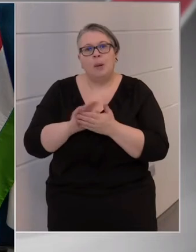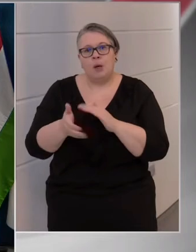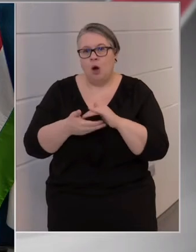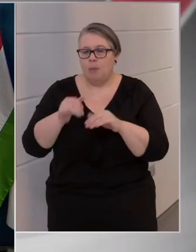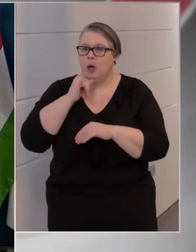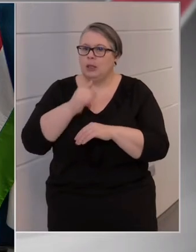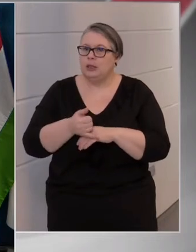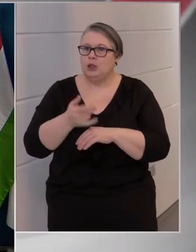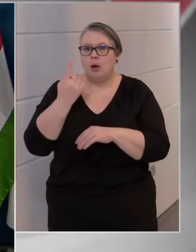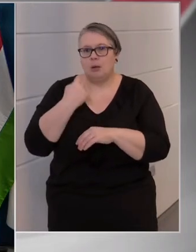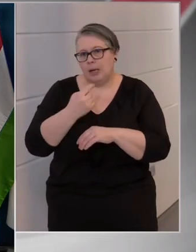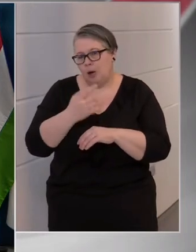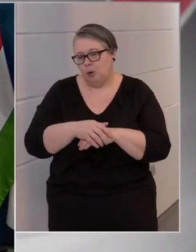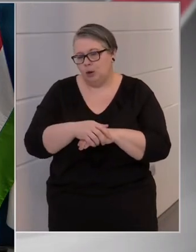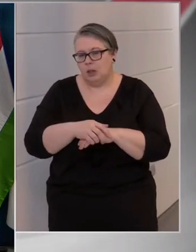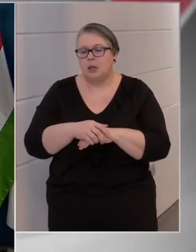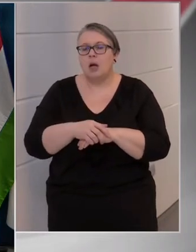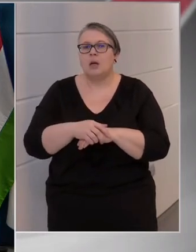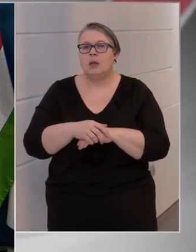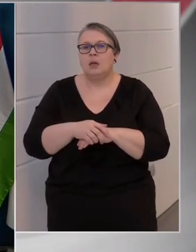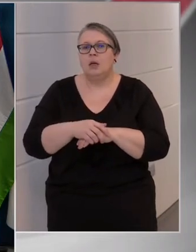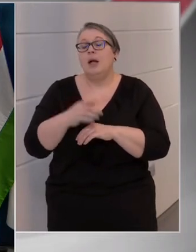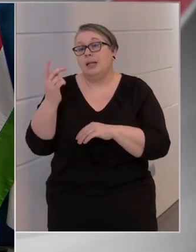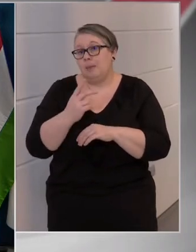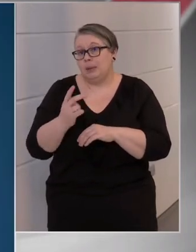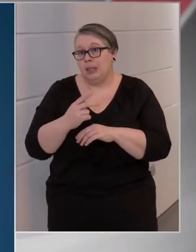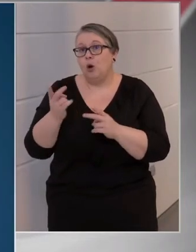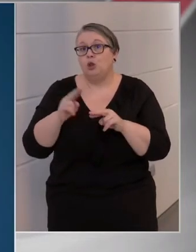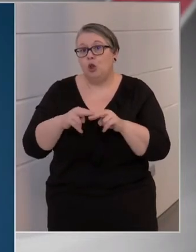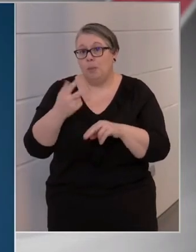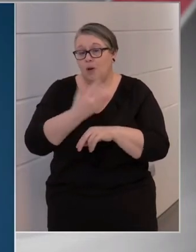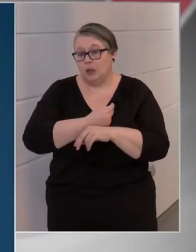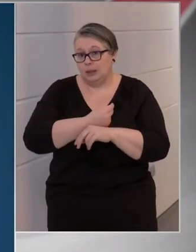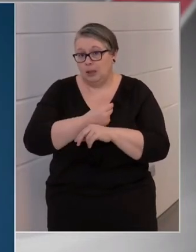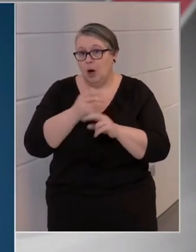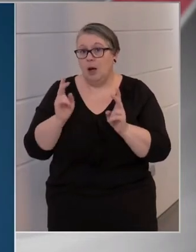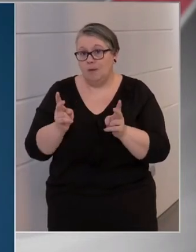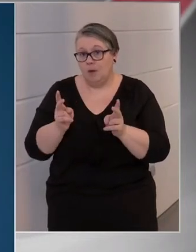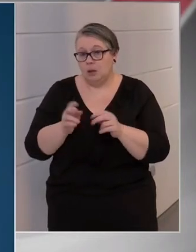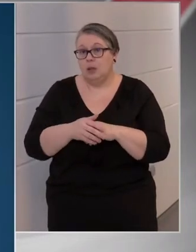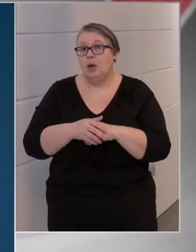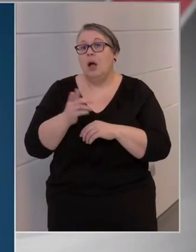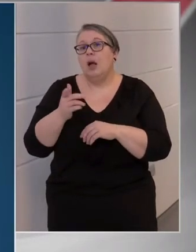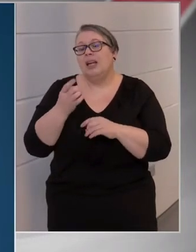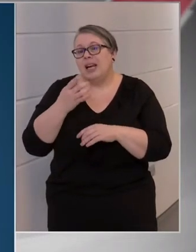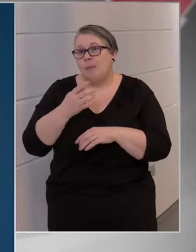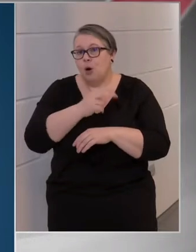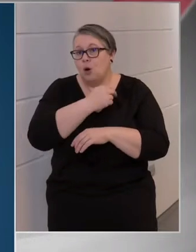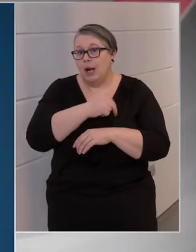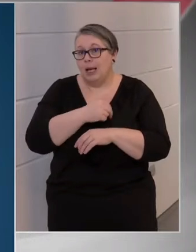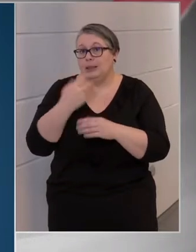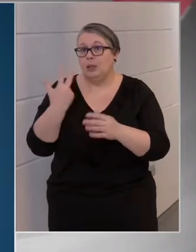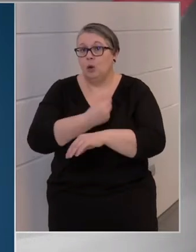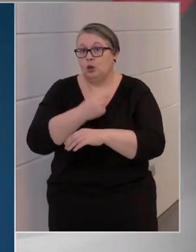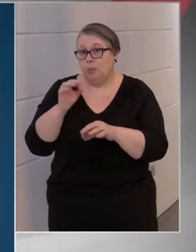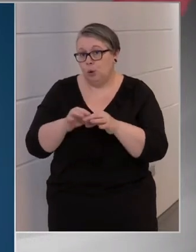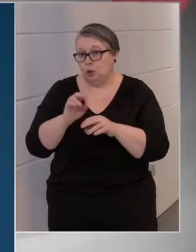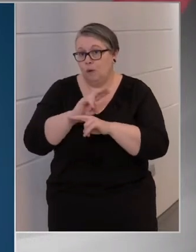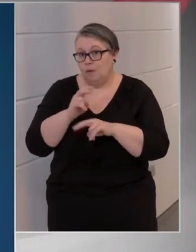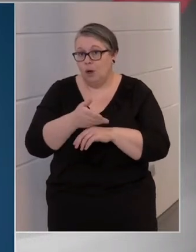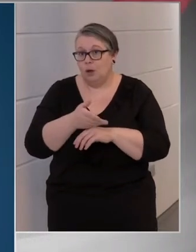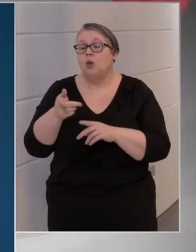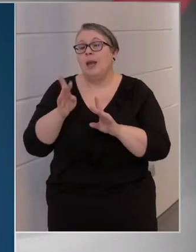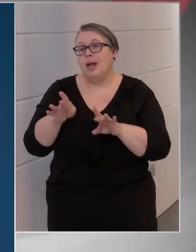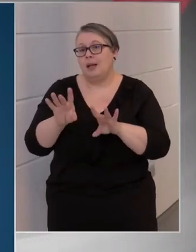alapja nincs az állításnak. Természetesen, ahol több vakcina rendelkezésre áll, ez inkább a kórházi oltópontokon van. Ott